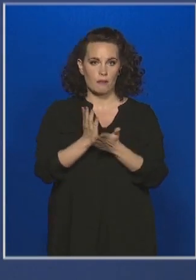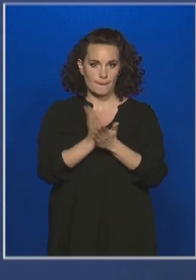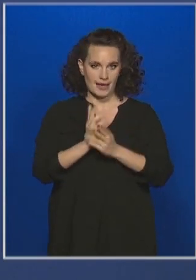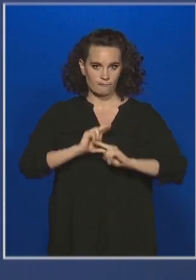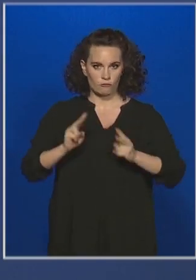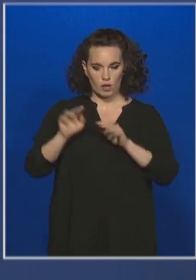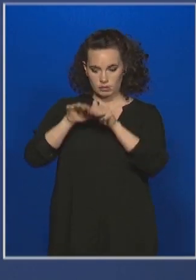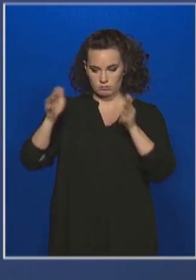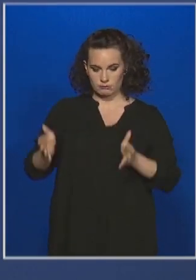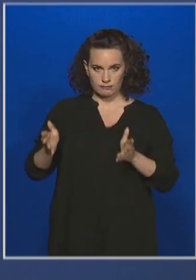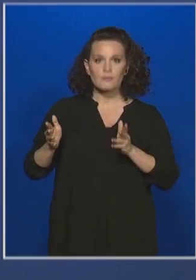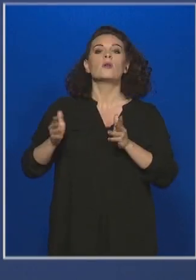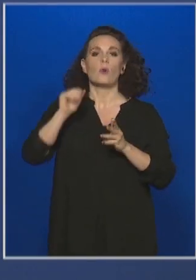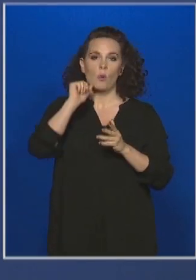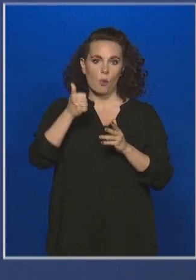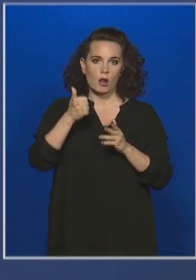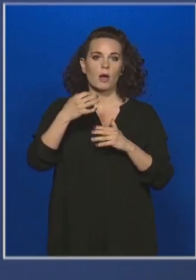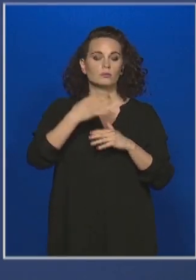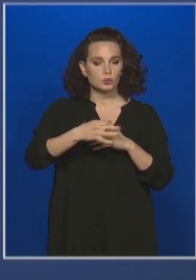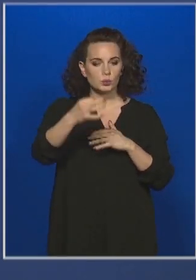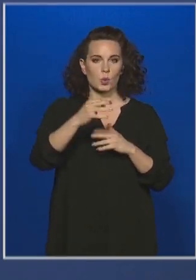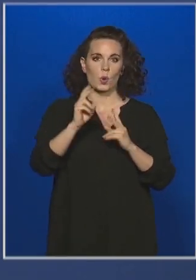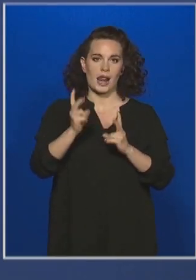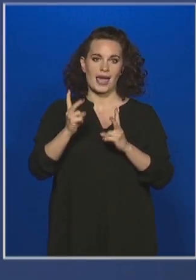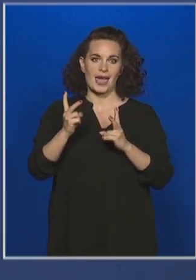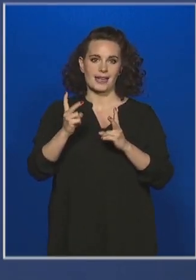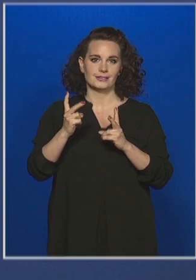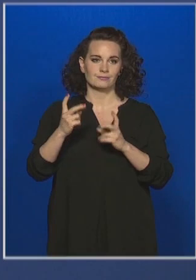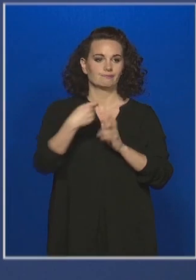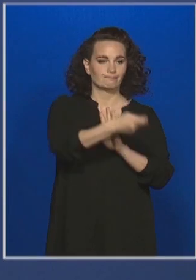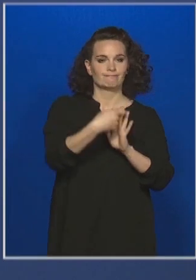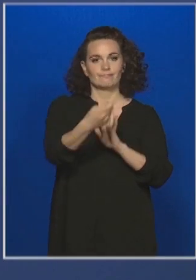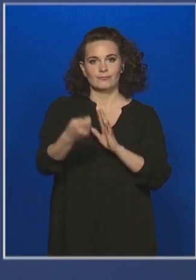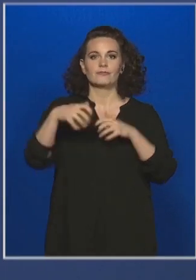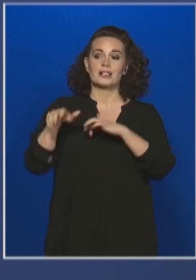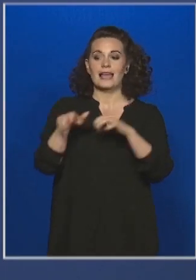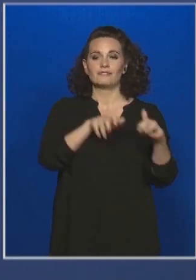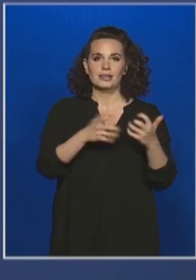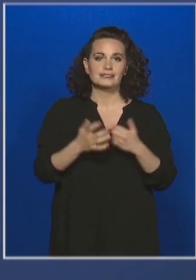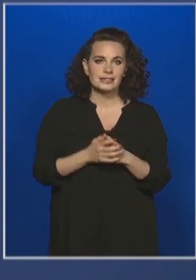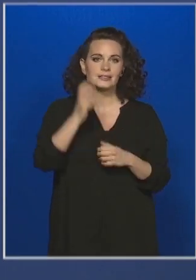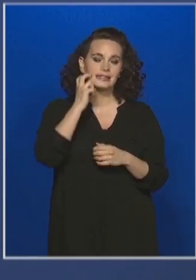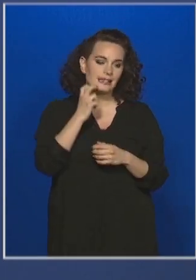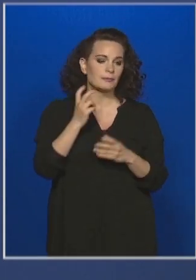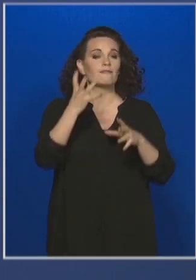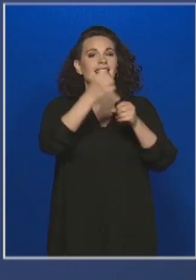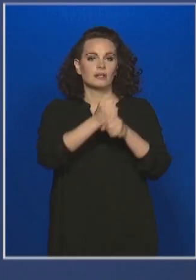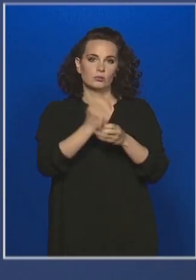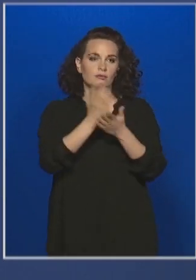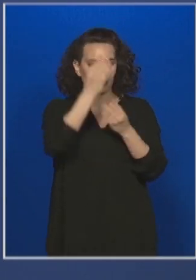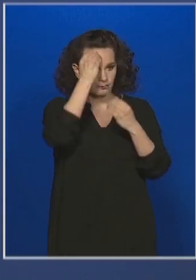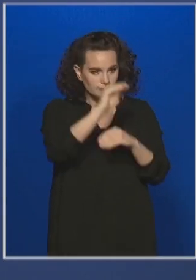az eszközök, és hónapi nap folyamán lehet átvenni majd. Ennek kapcsán az intézmények, fenntartók megkapták már az